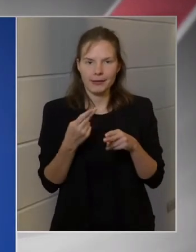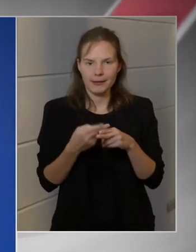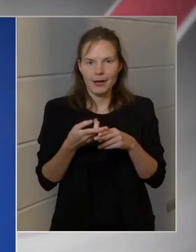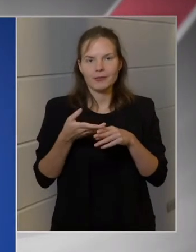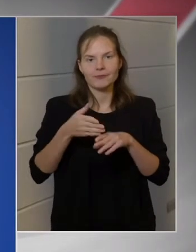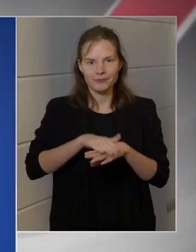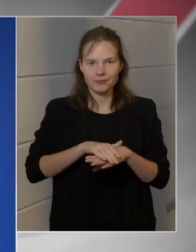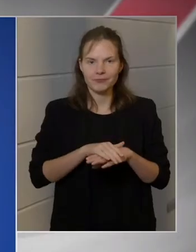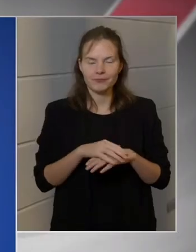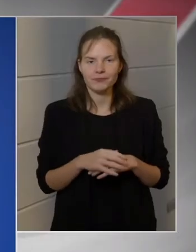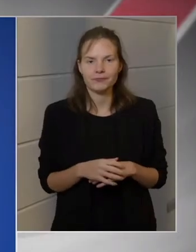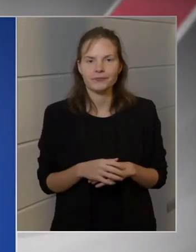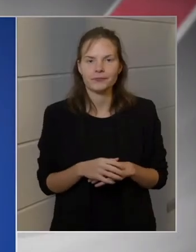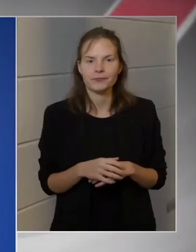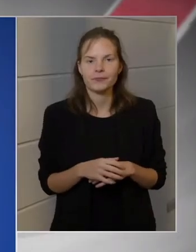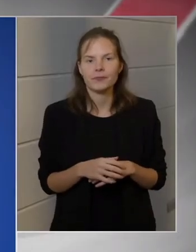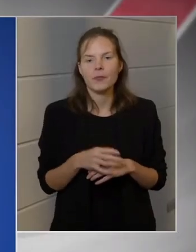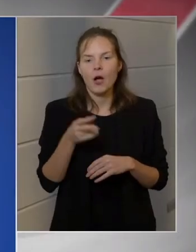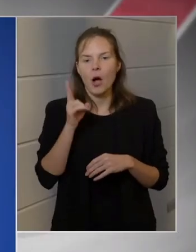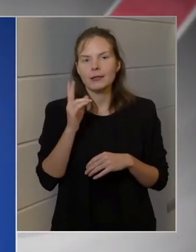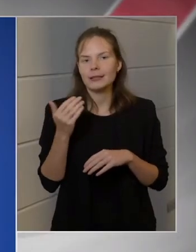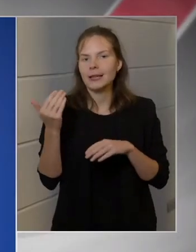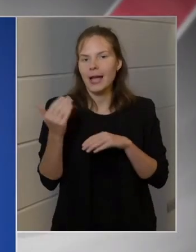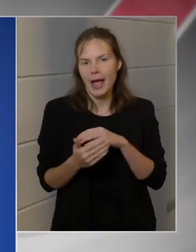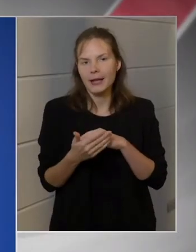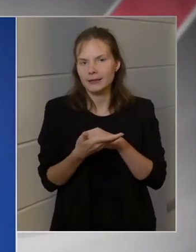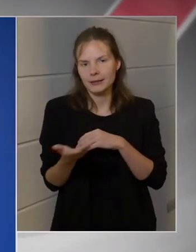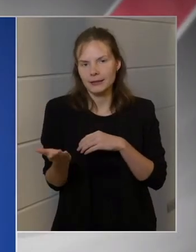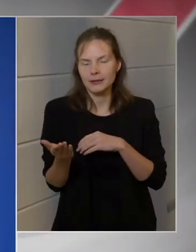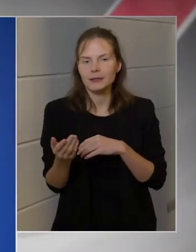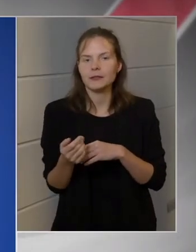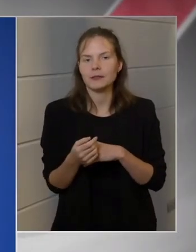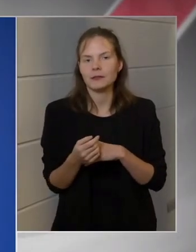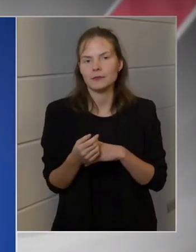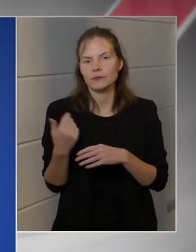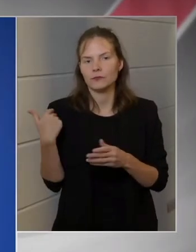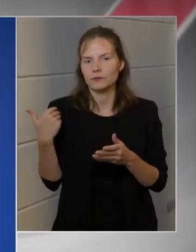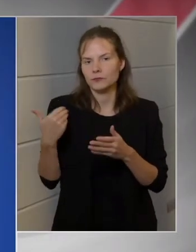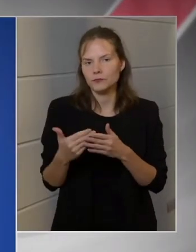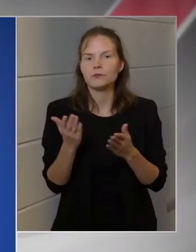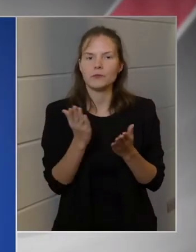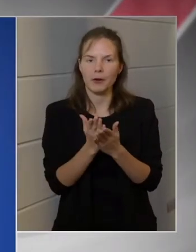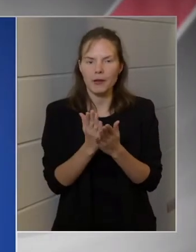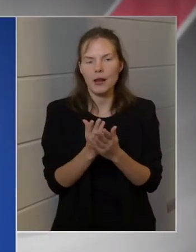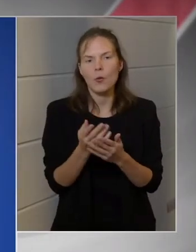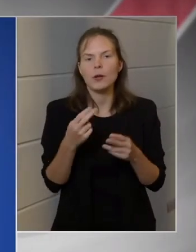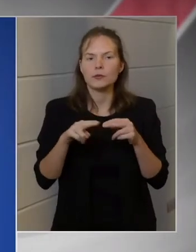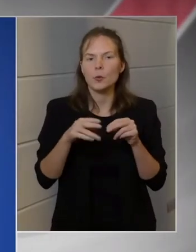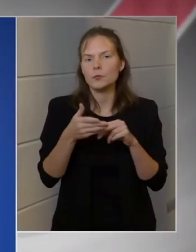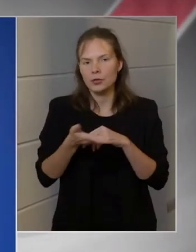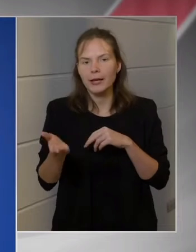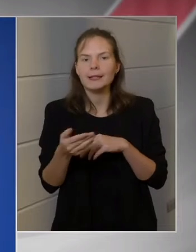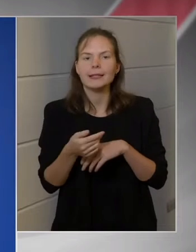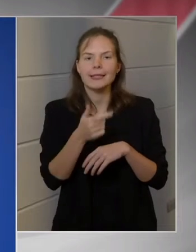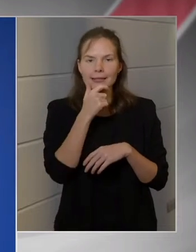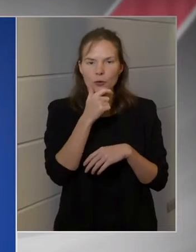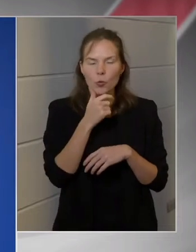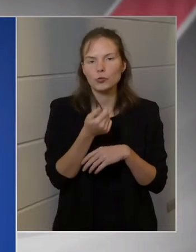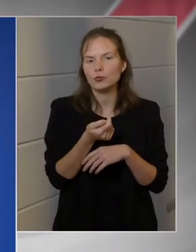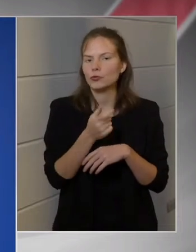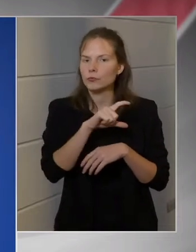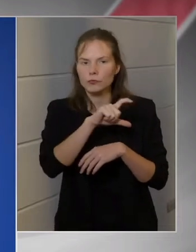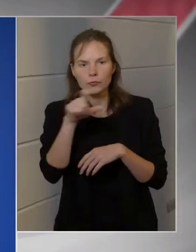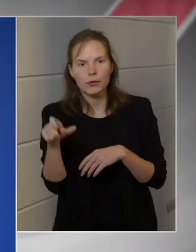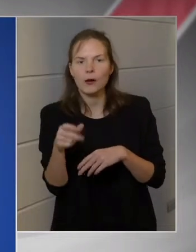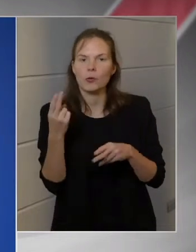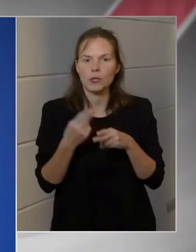el, akik az eddigi gyakorlatnak megfelelően többségében idős és krónikus betegek voltak.